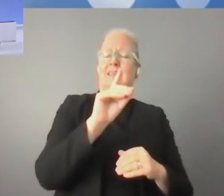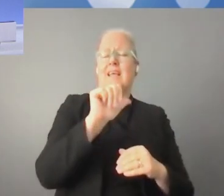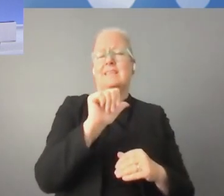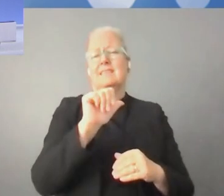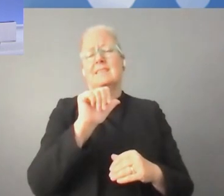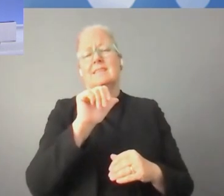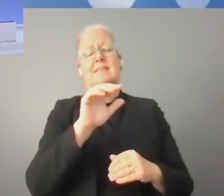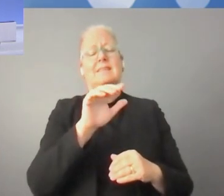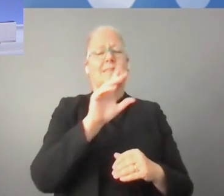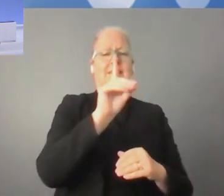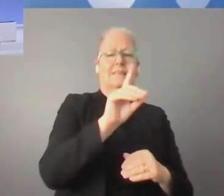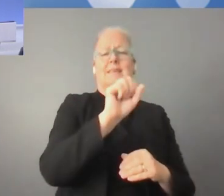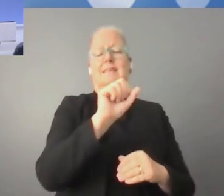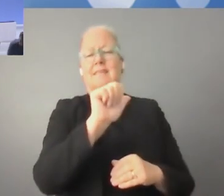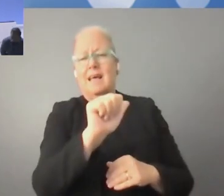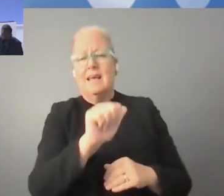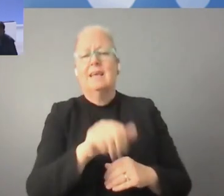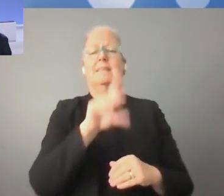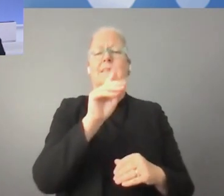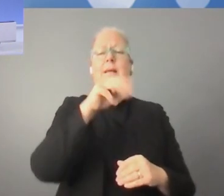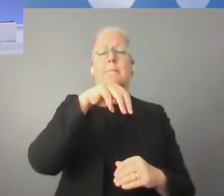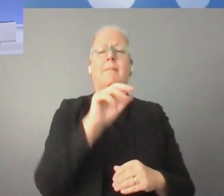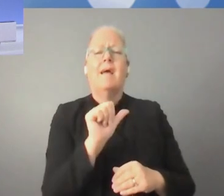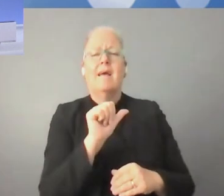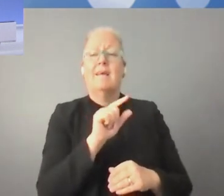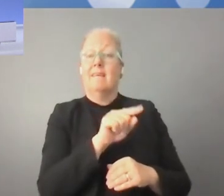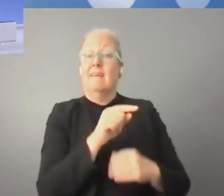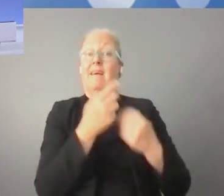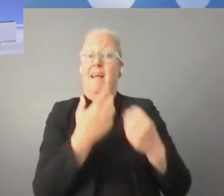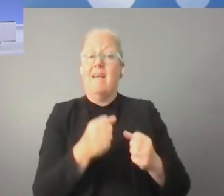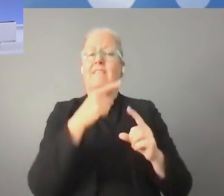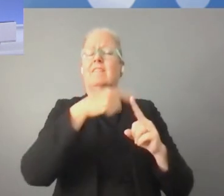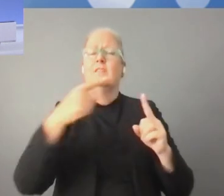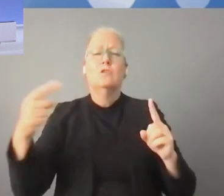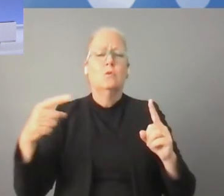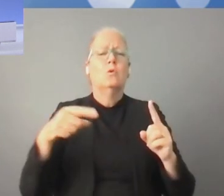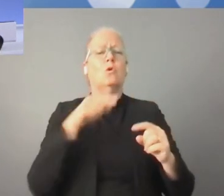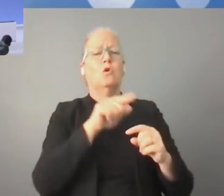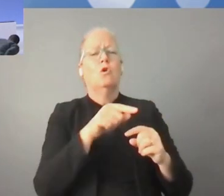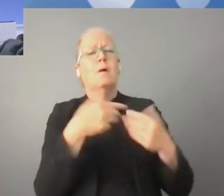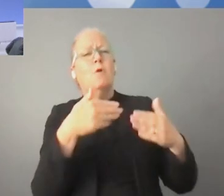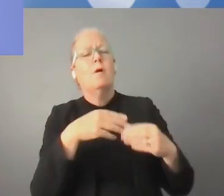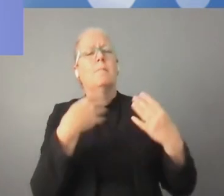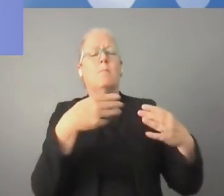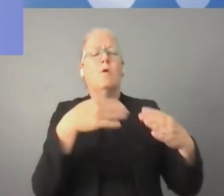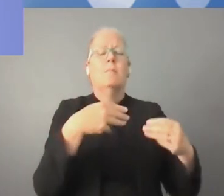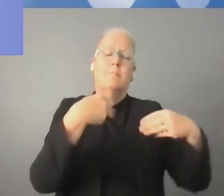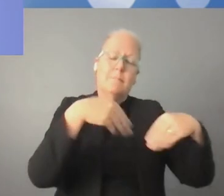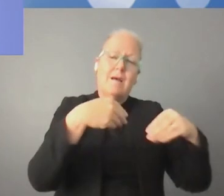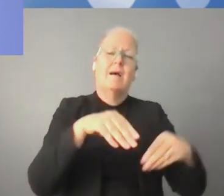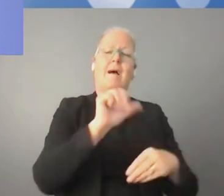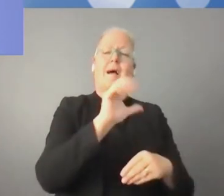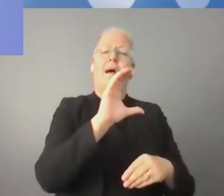من مكتب مبعوث الأمين العام المتحدة. هناك مساعدات